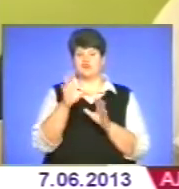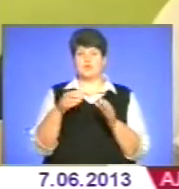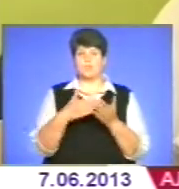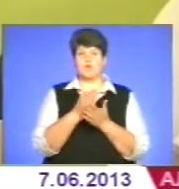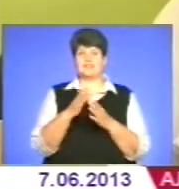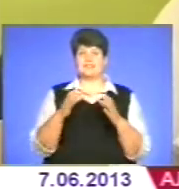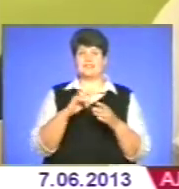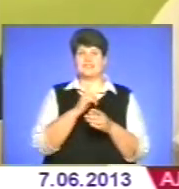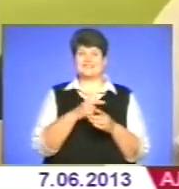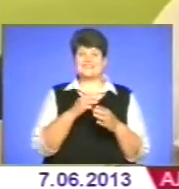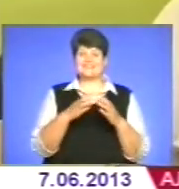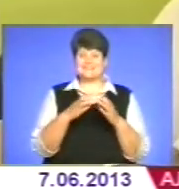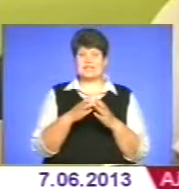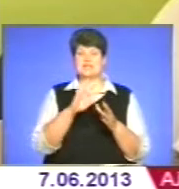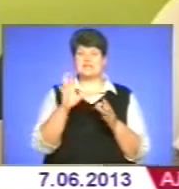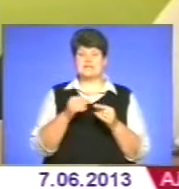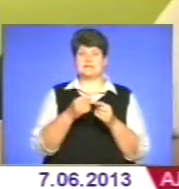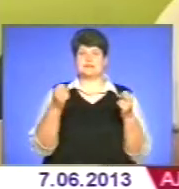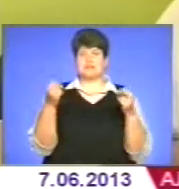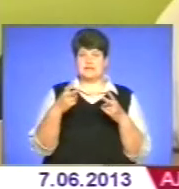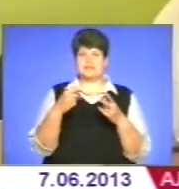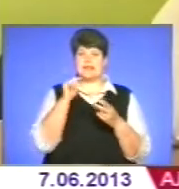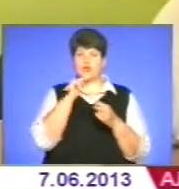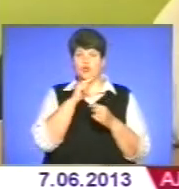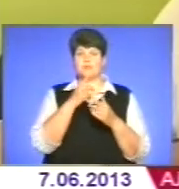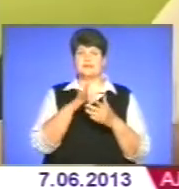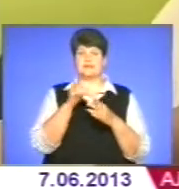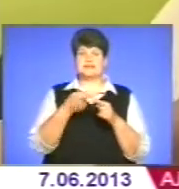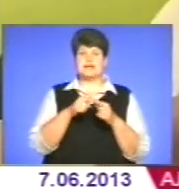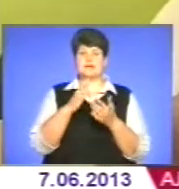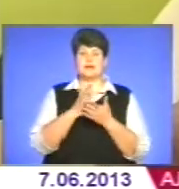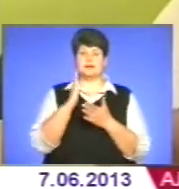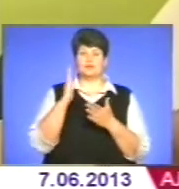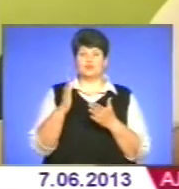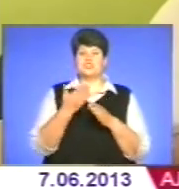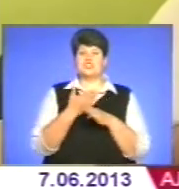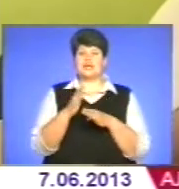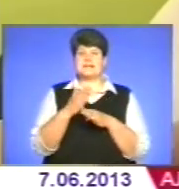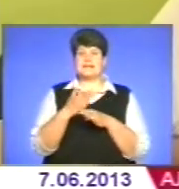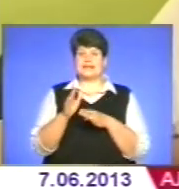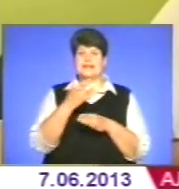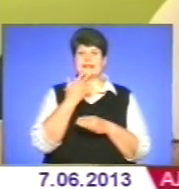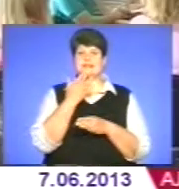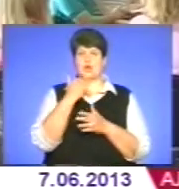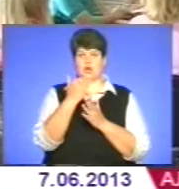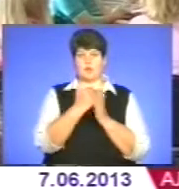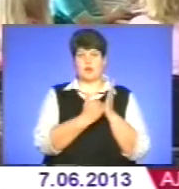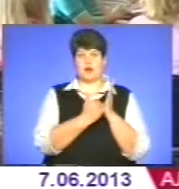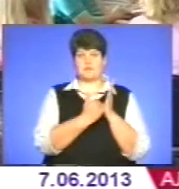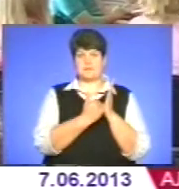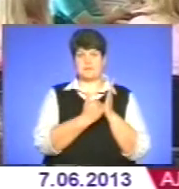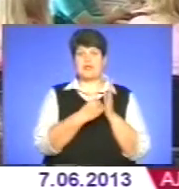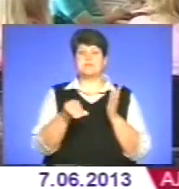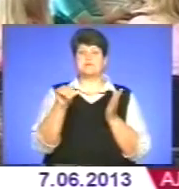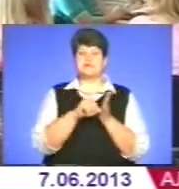фахівців, економіків в цілому. Це все має бути, знаєте, як називати така частина національної програми. Представники